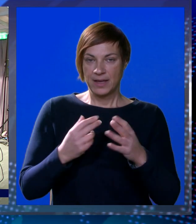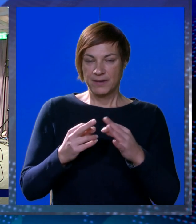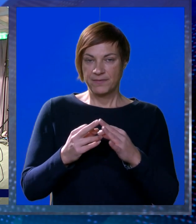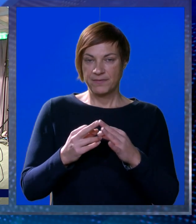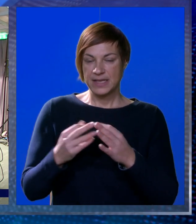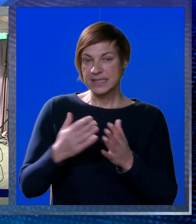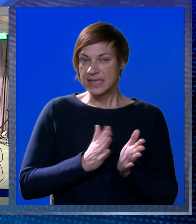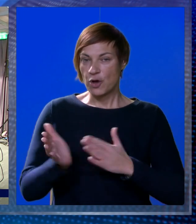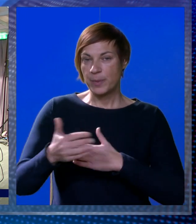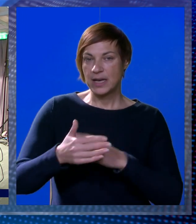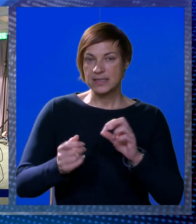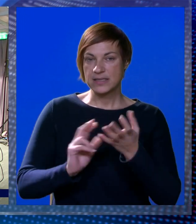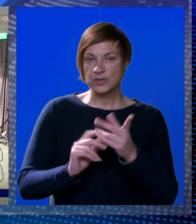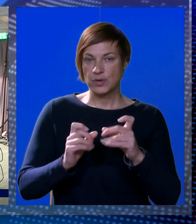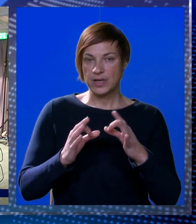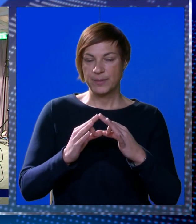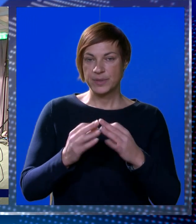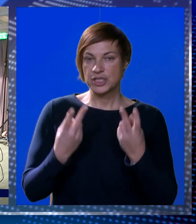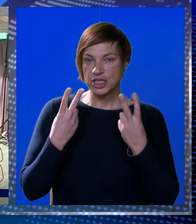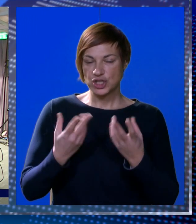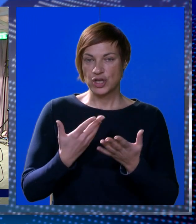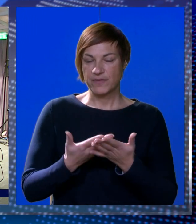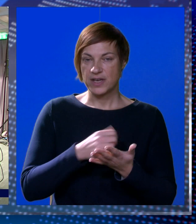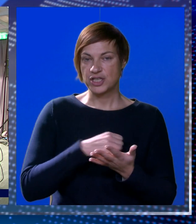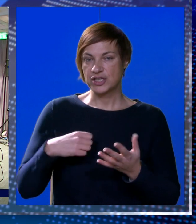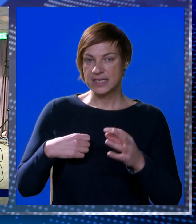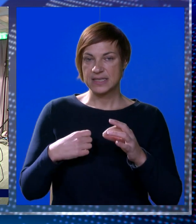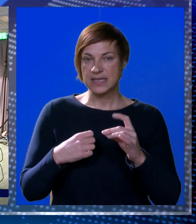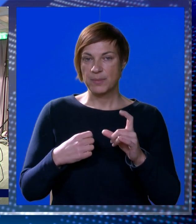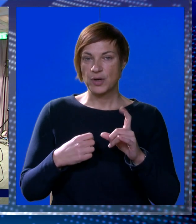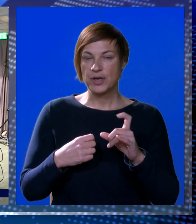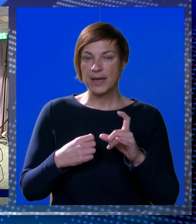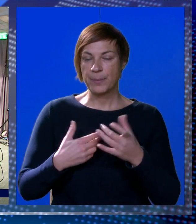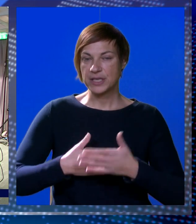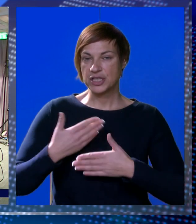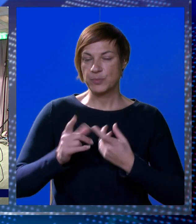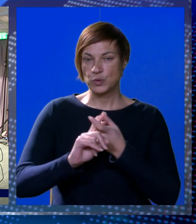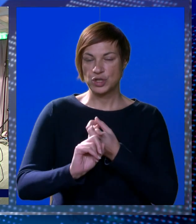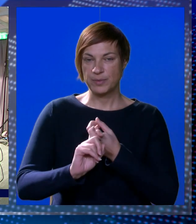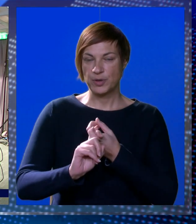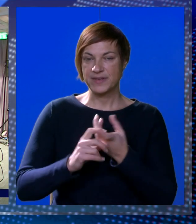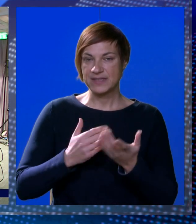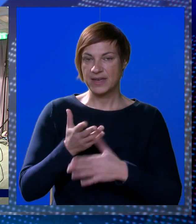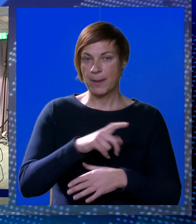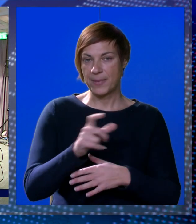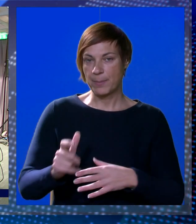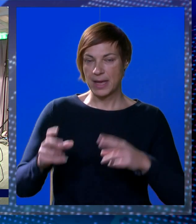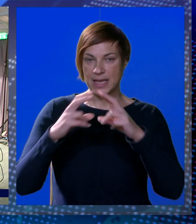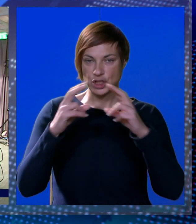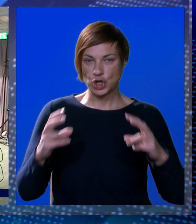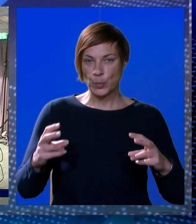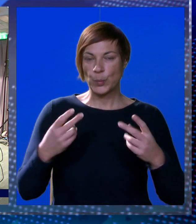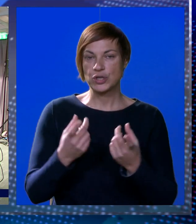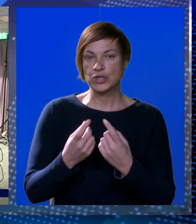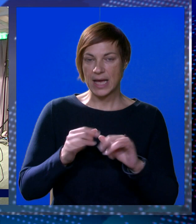za obilaznicu Orebića, što je važno i za sam Orebić i za tu buduće povezivanje prema Pelješkom